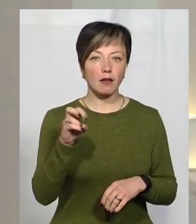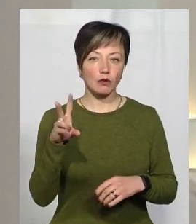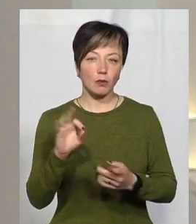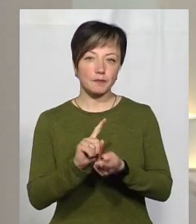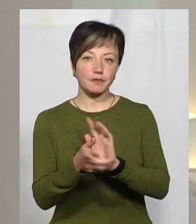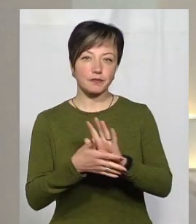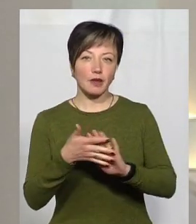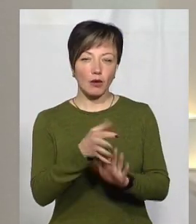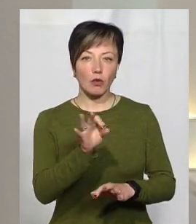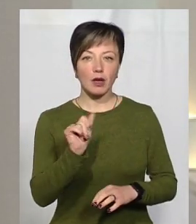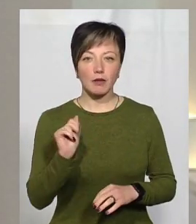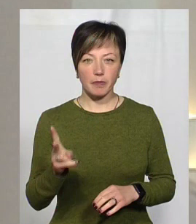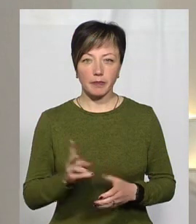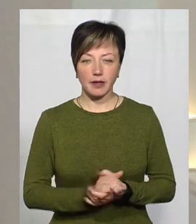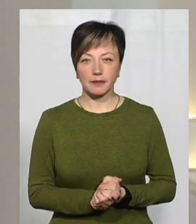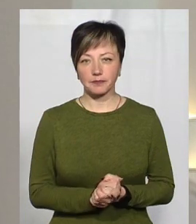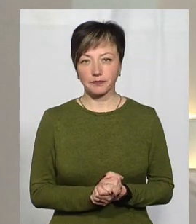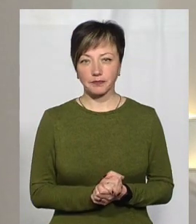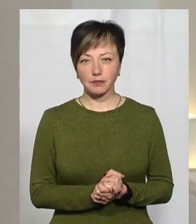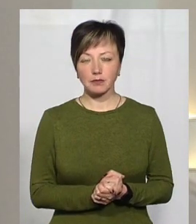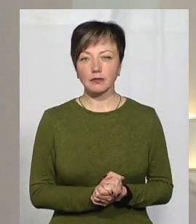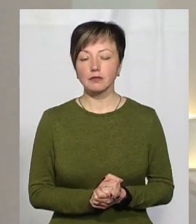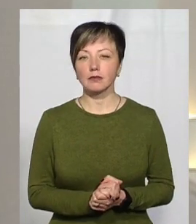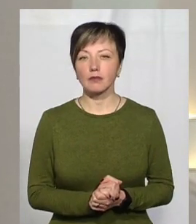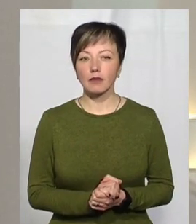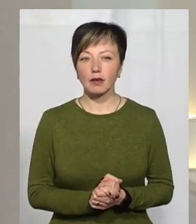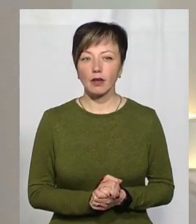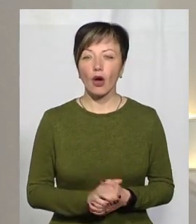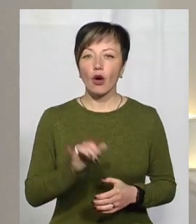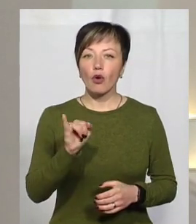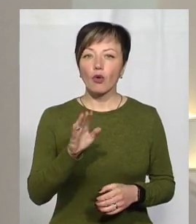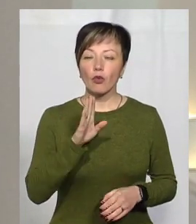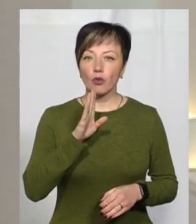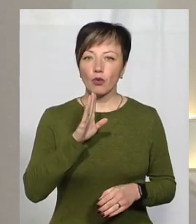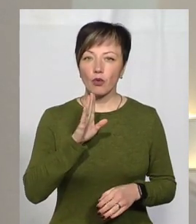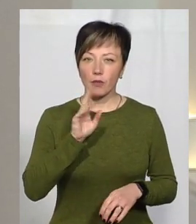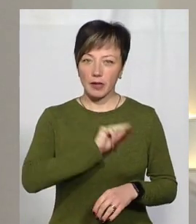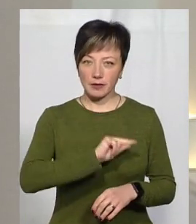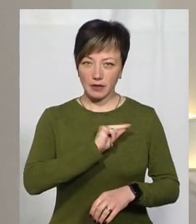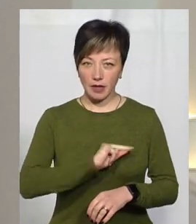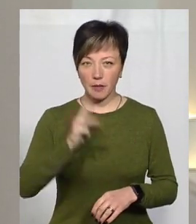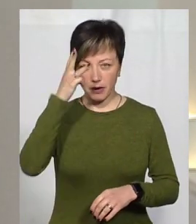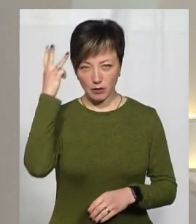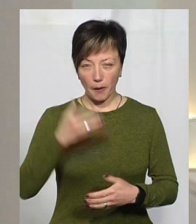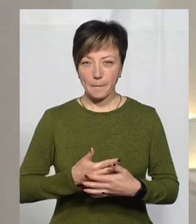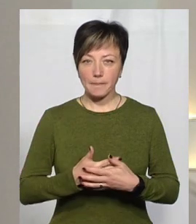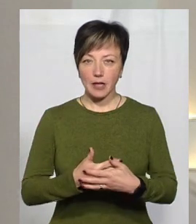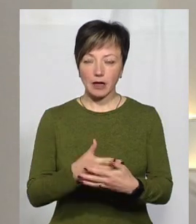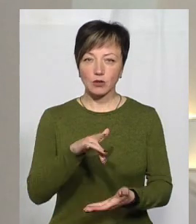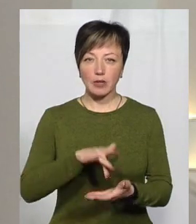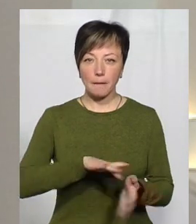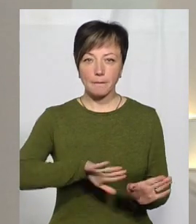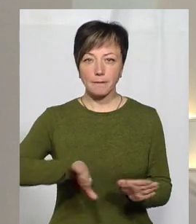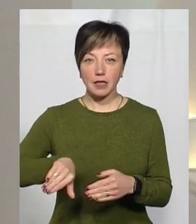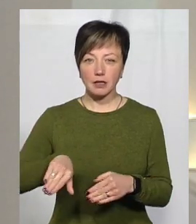жестову мову перекладає Ольга Рибак. У акушерки Хмельницького перинатального центру після